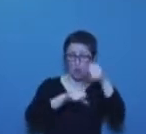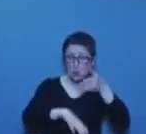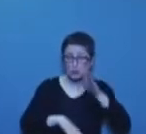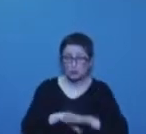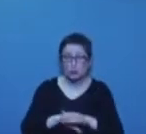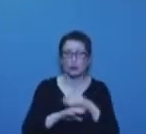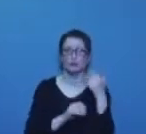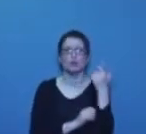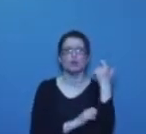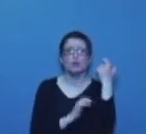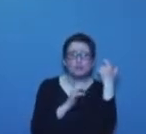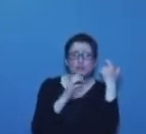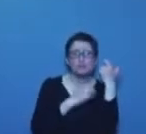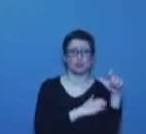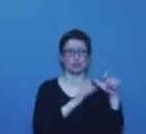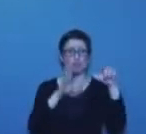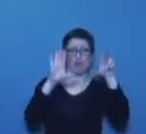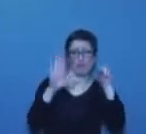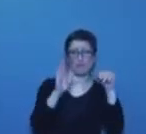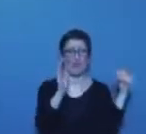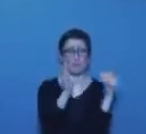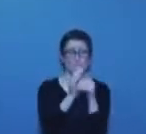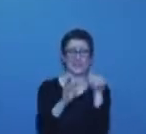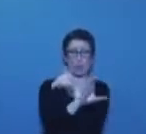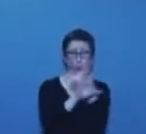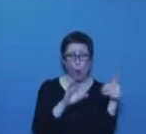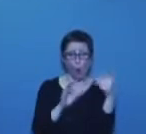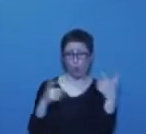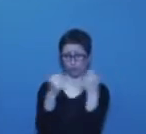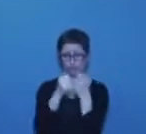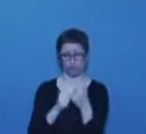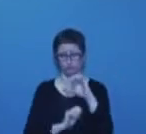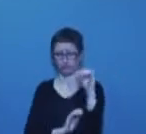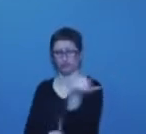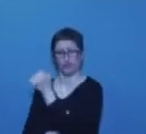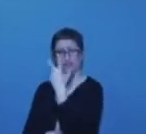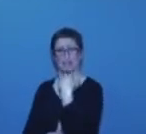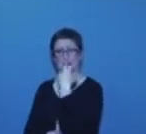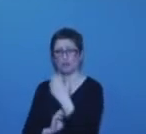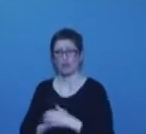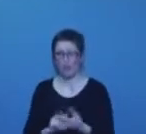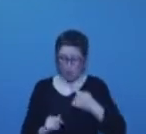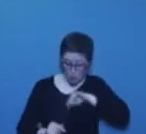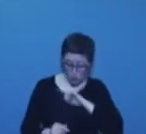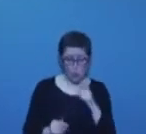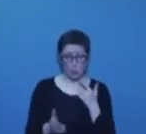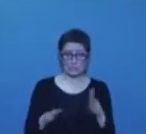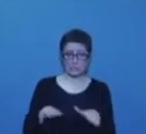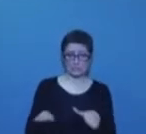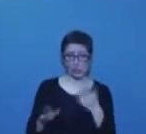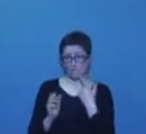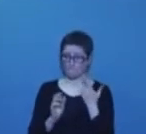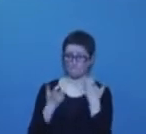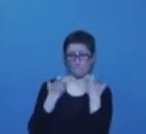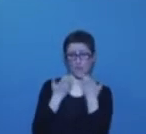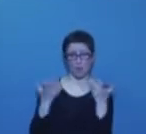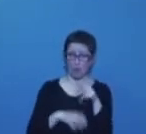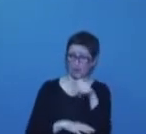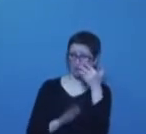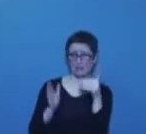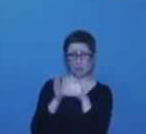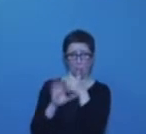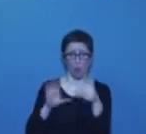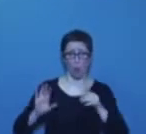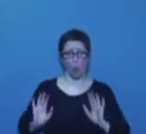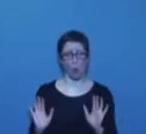par tête de pipe. Et notre système à nous, 13 000. Ça se discute quand même, non